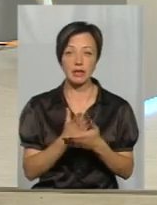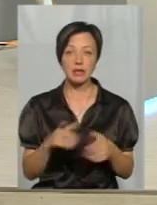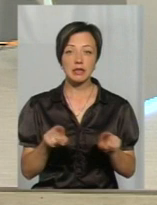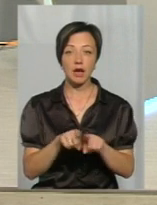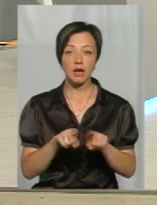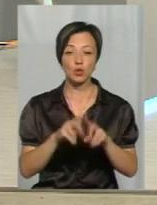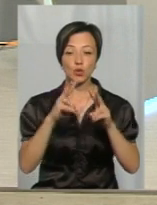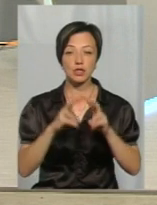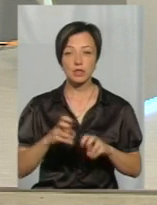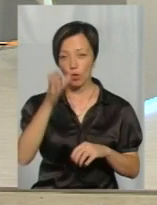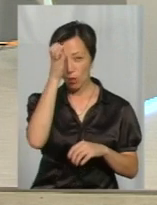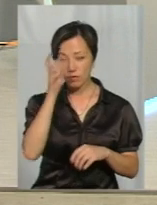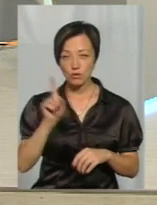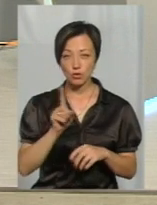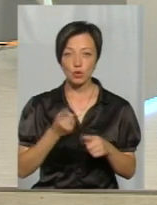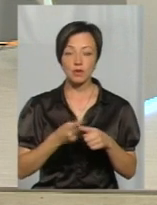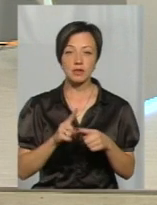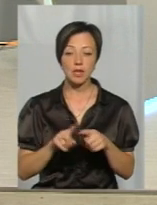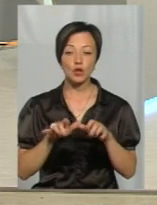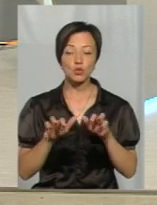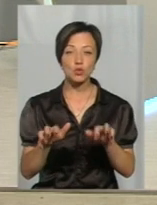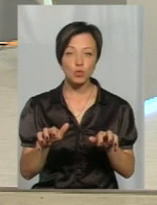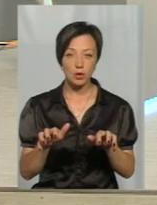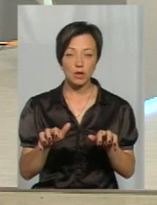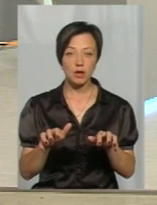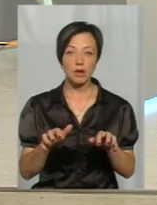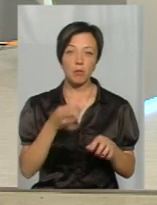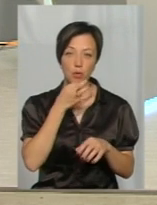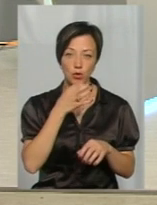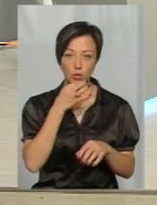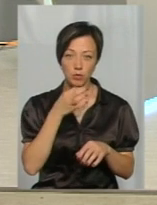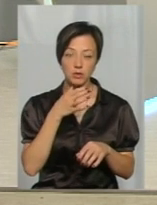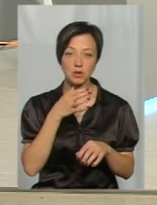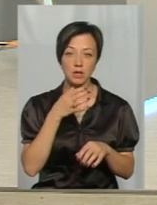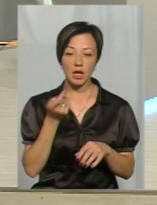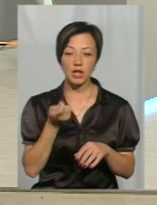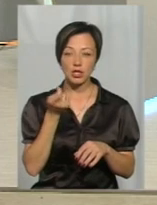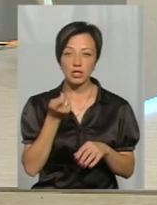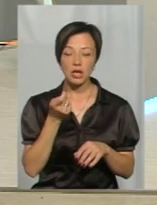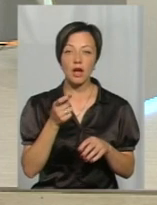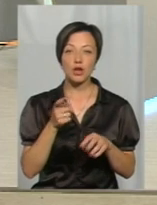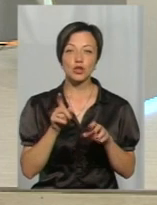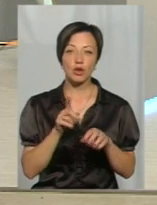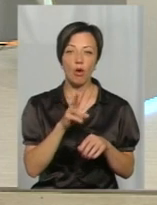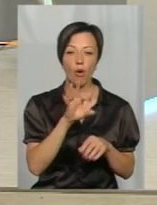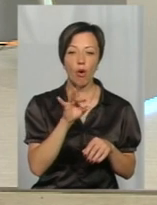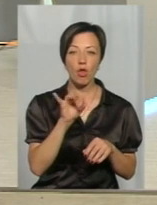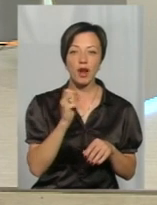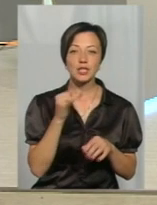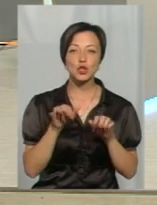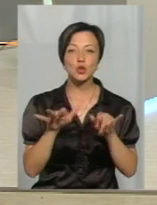дослідження науковців, що йому подобається личинка колорадського жука. Він